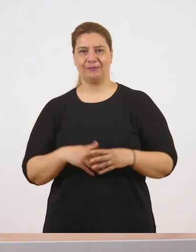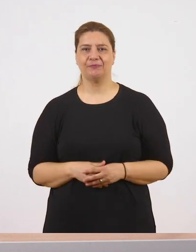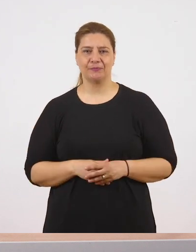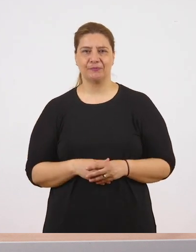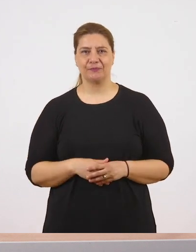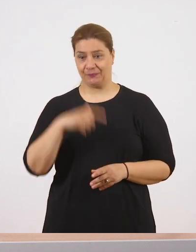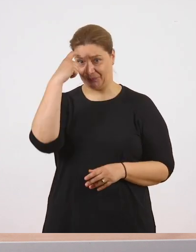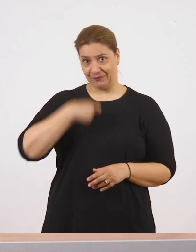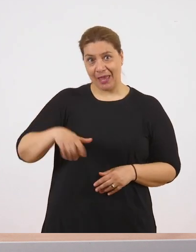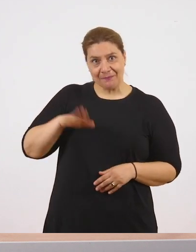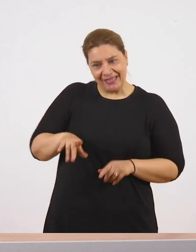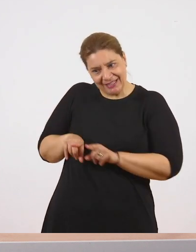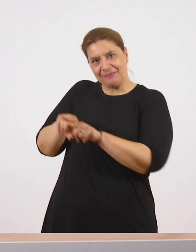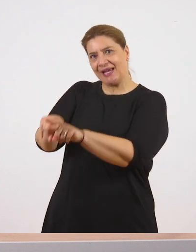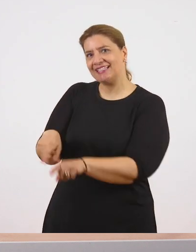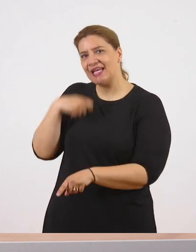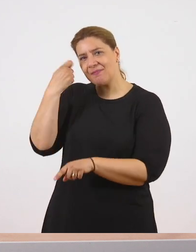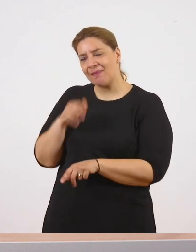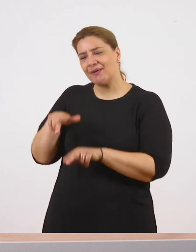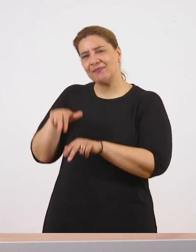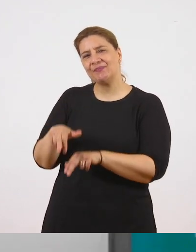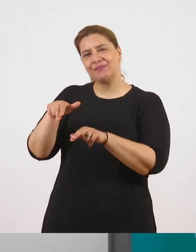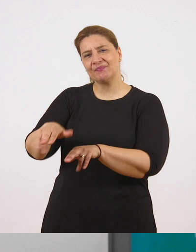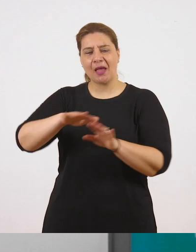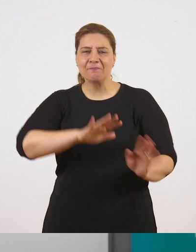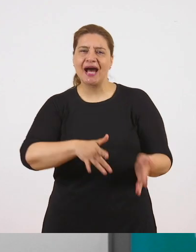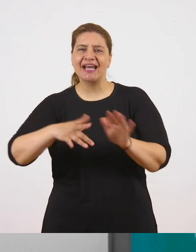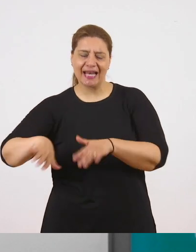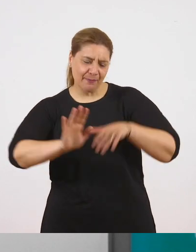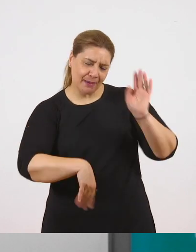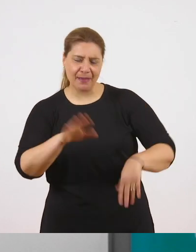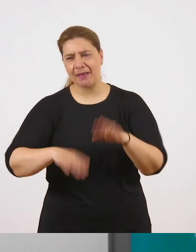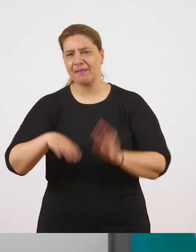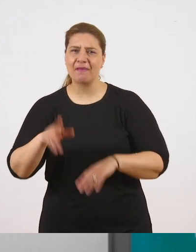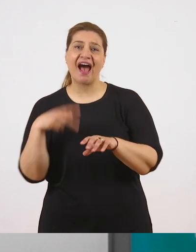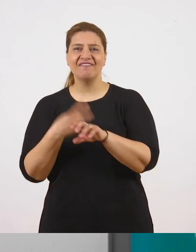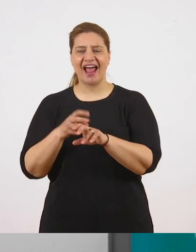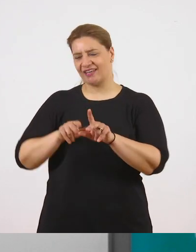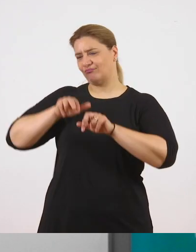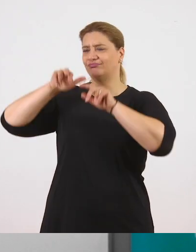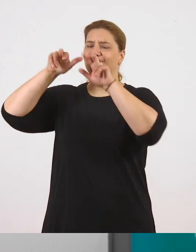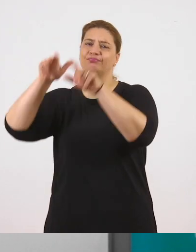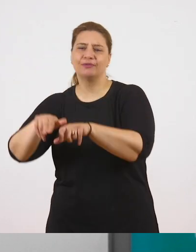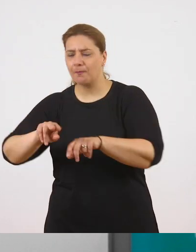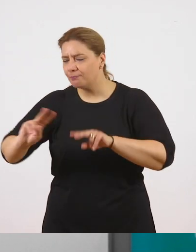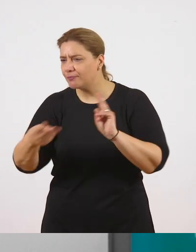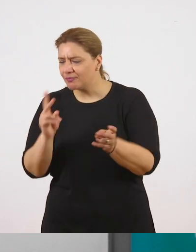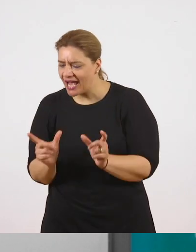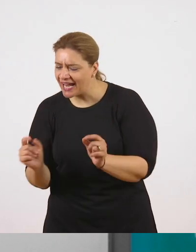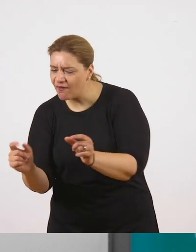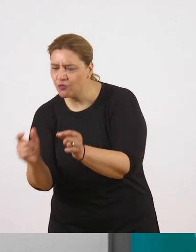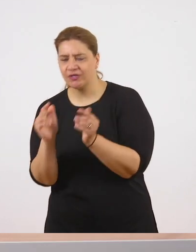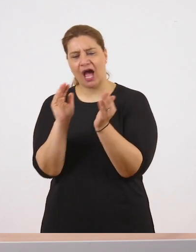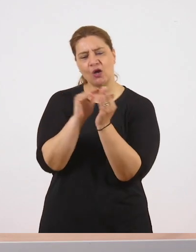Μικρή πήγαινα κι εγώ μαζί της. Μου άρεσε να τσαλαβουτάω στην παραλία, να σκαρφαλώνω στα βράχια και να βρίσκω καβούρια και κοχύλια.